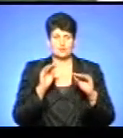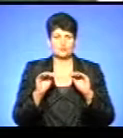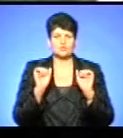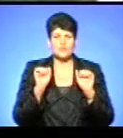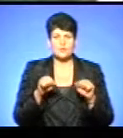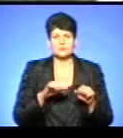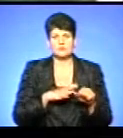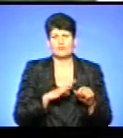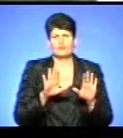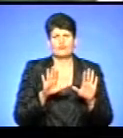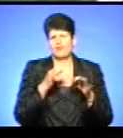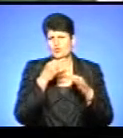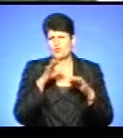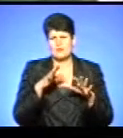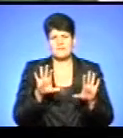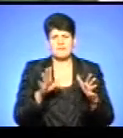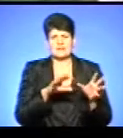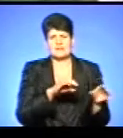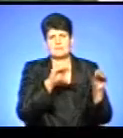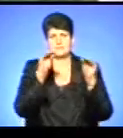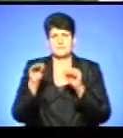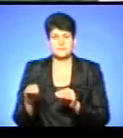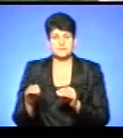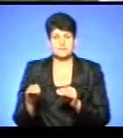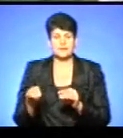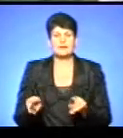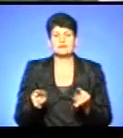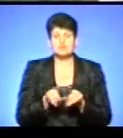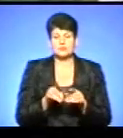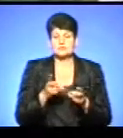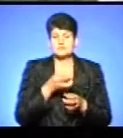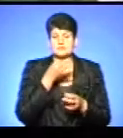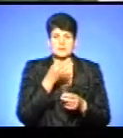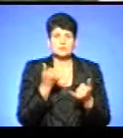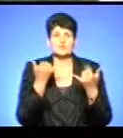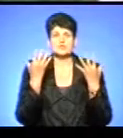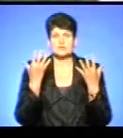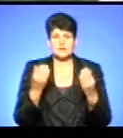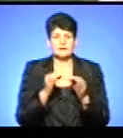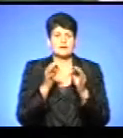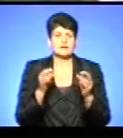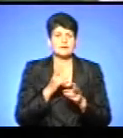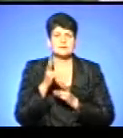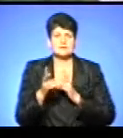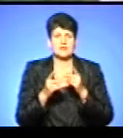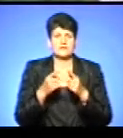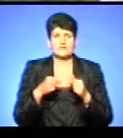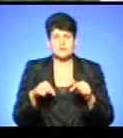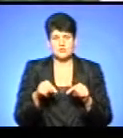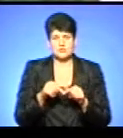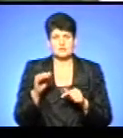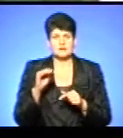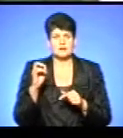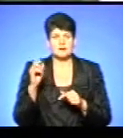можна було в будь-який момент її транспортувати. Також варто зазначити, що на сьогоднішній день жодних скарг відділу Державної архітектурно